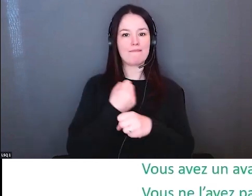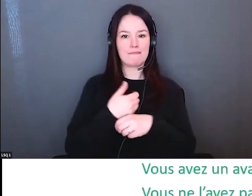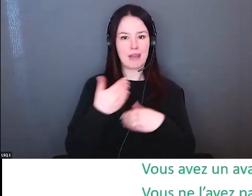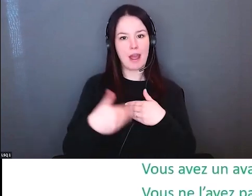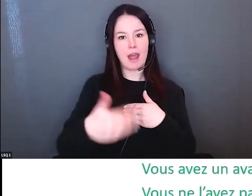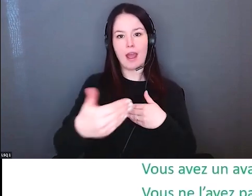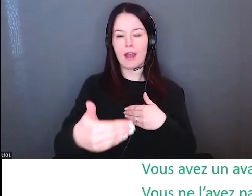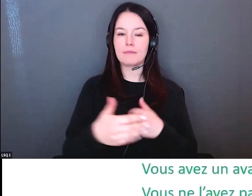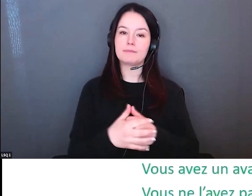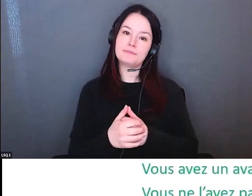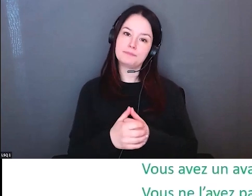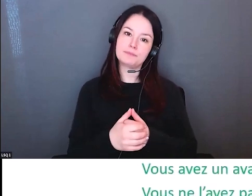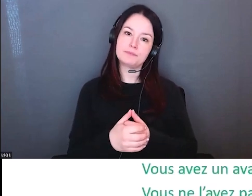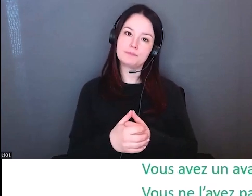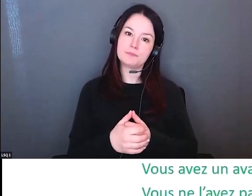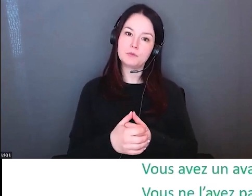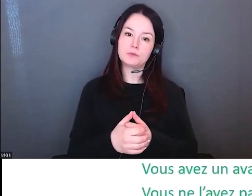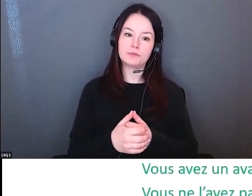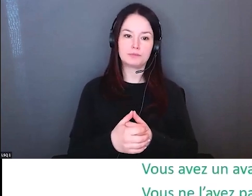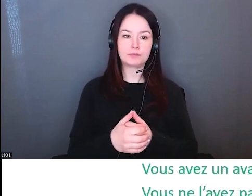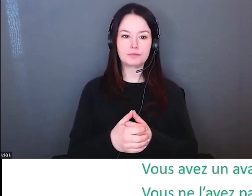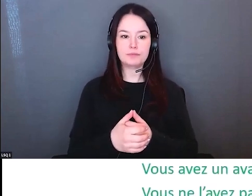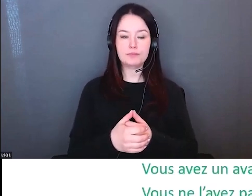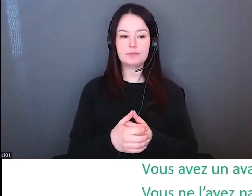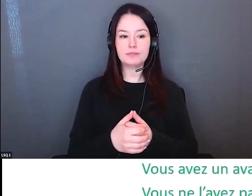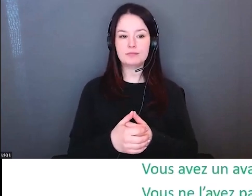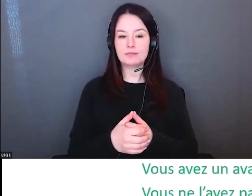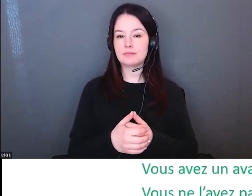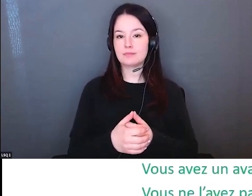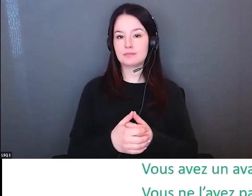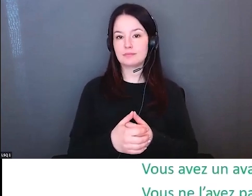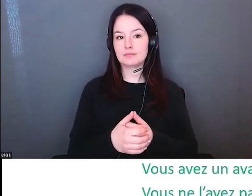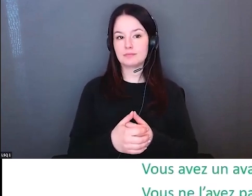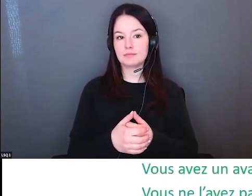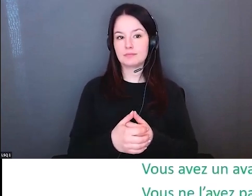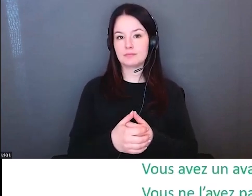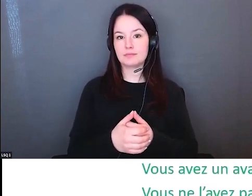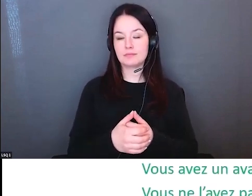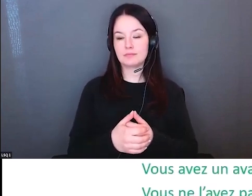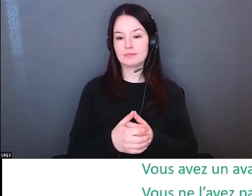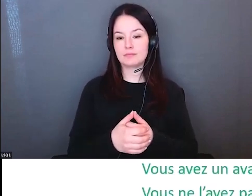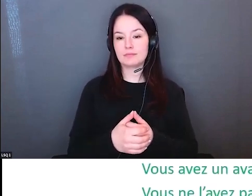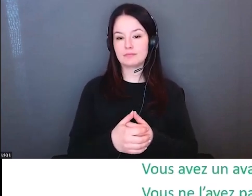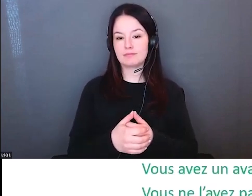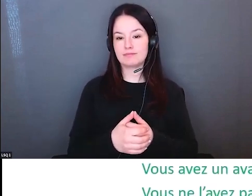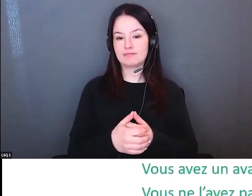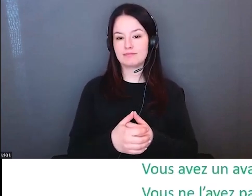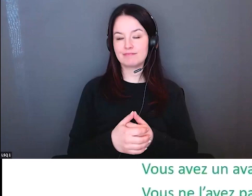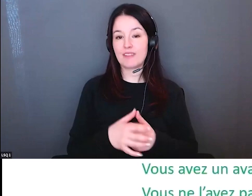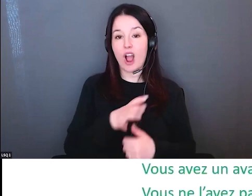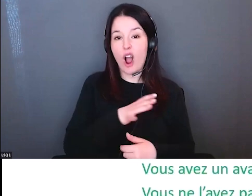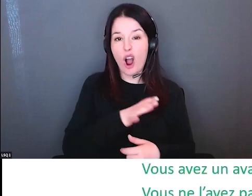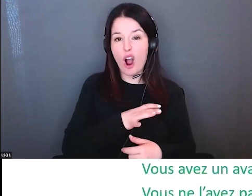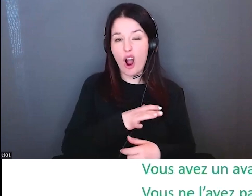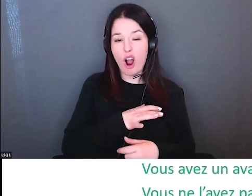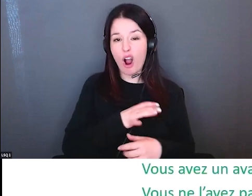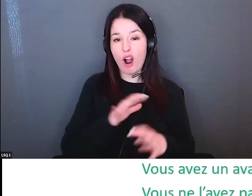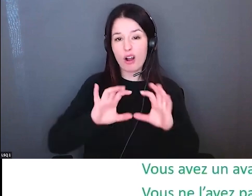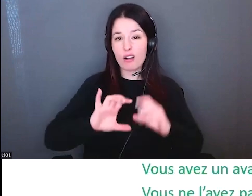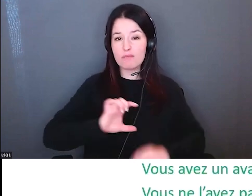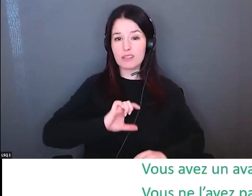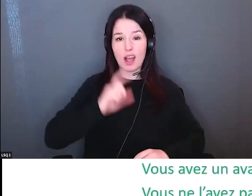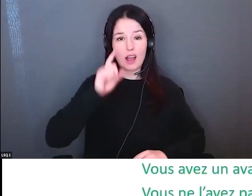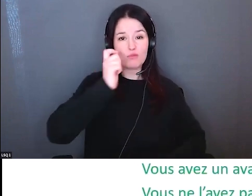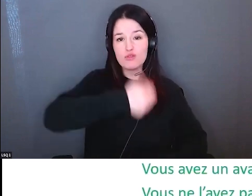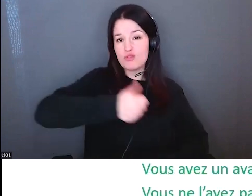n'est pas lié à ma bonté l'état d'être mauvais ou quelque chose c'est quelque chose que je reçois et le bas